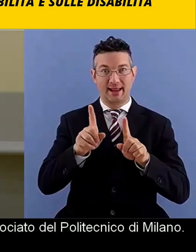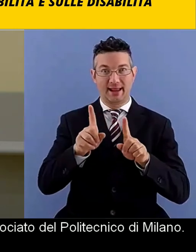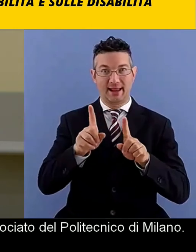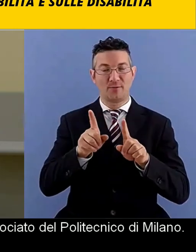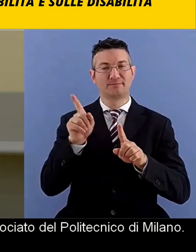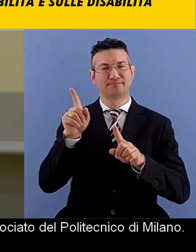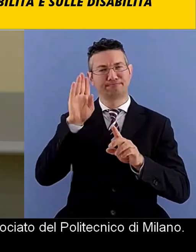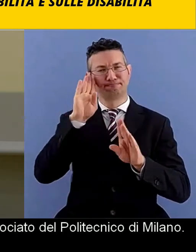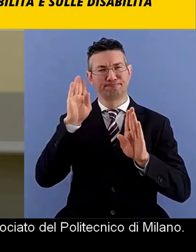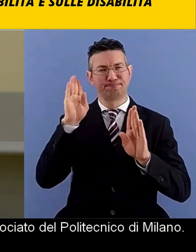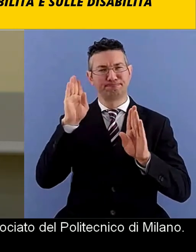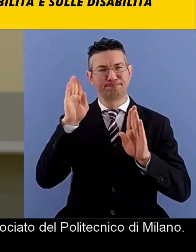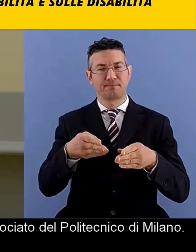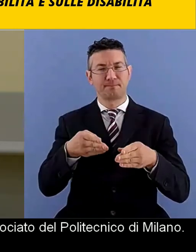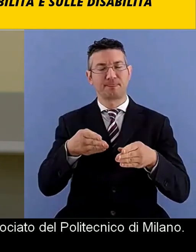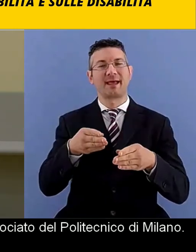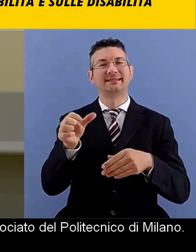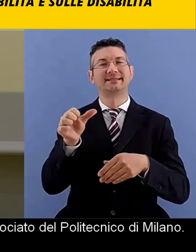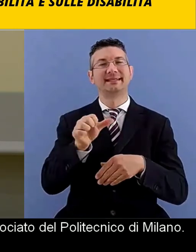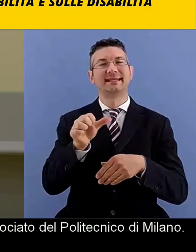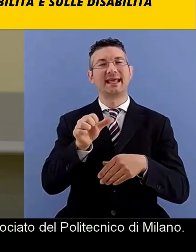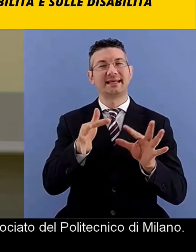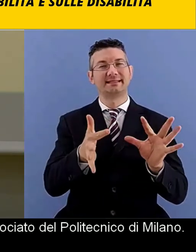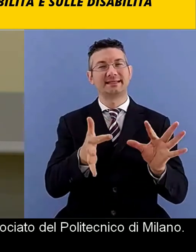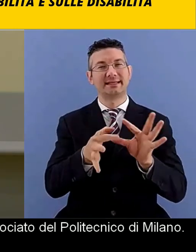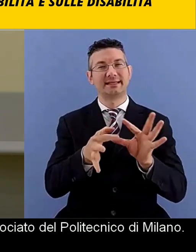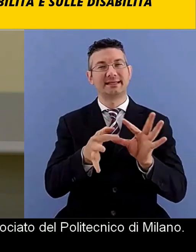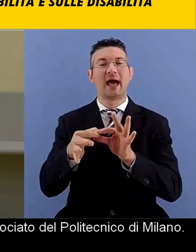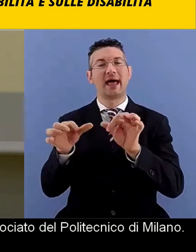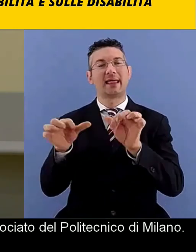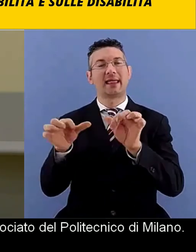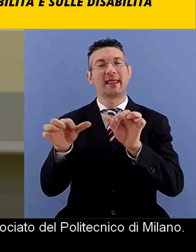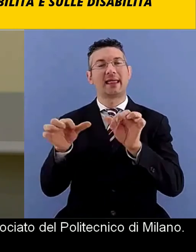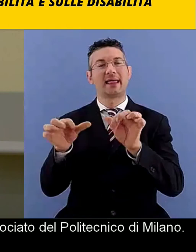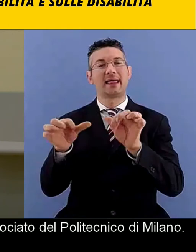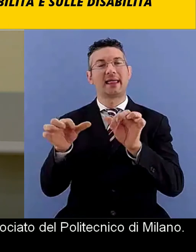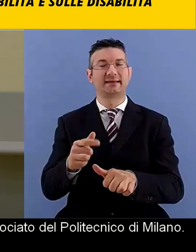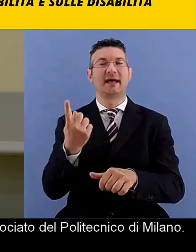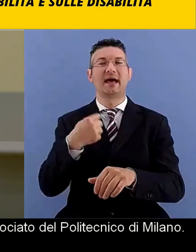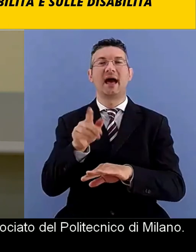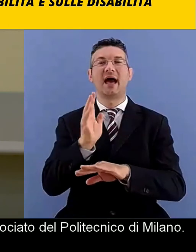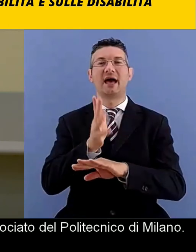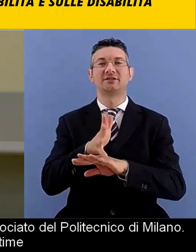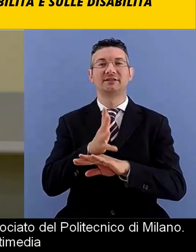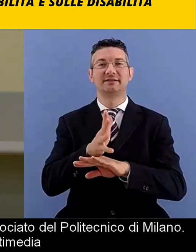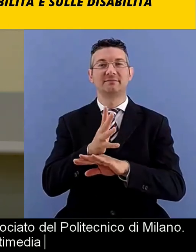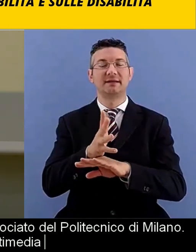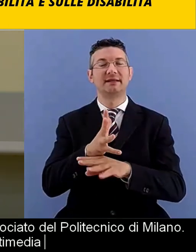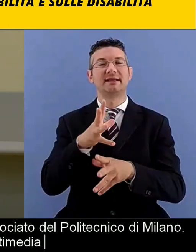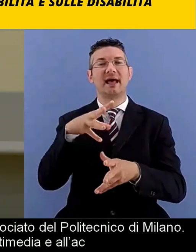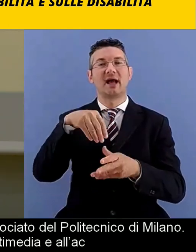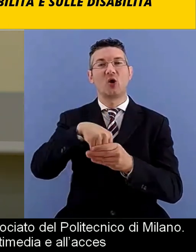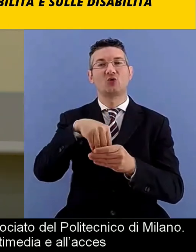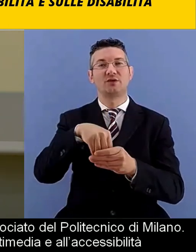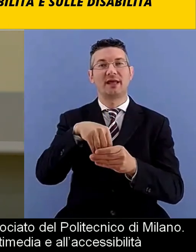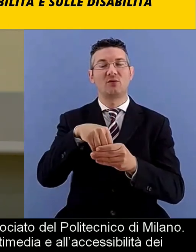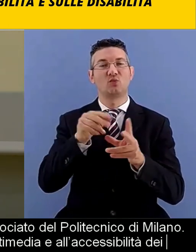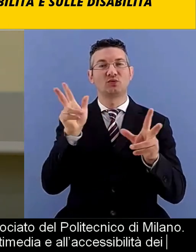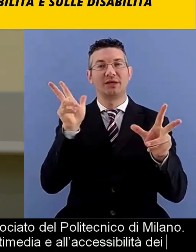sinestesia applicata al design al multimedia e all'accessibilità dei contenuti audio video prima di